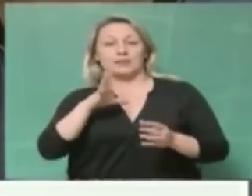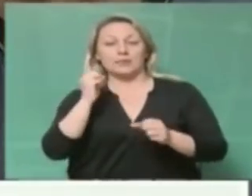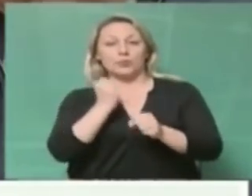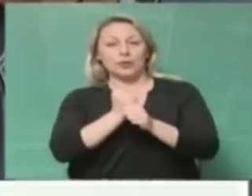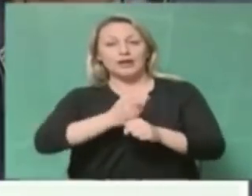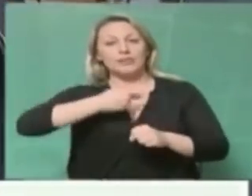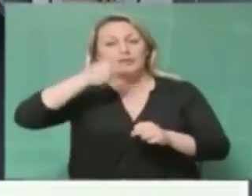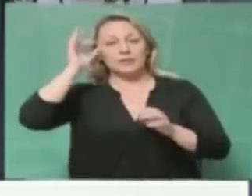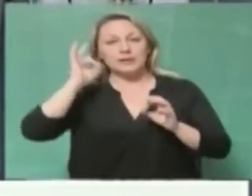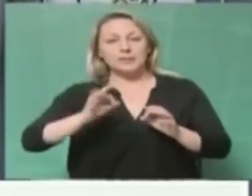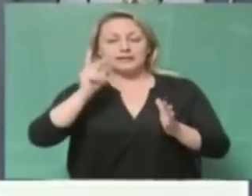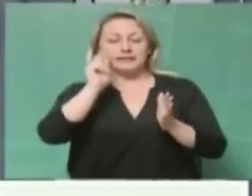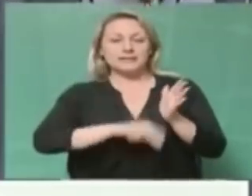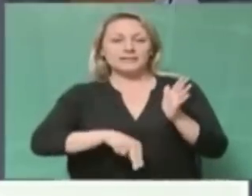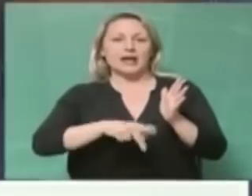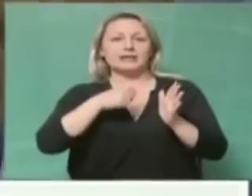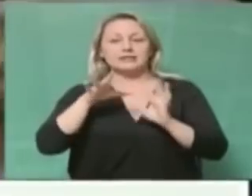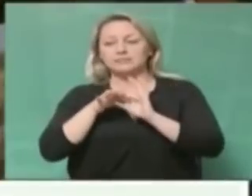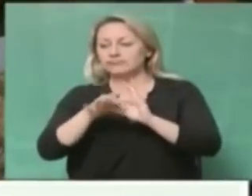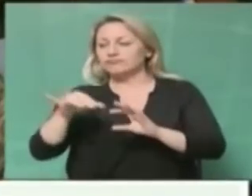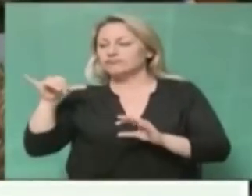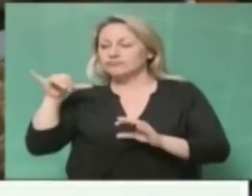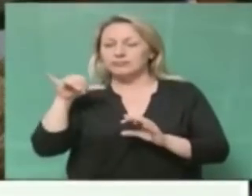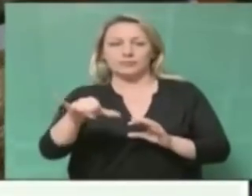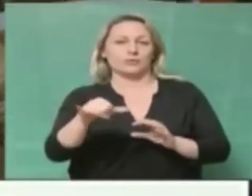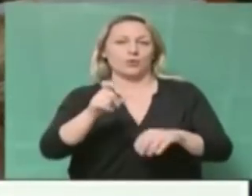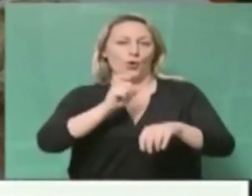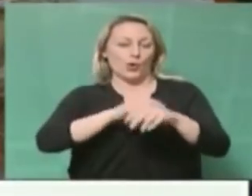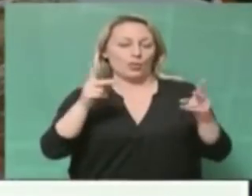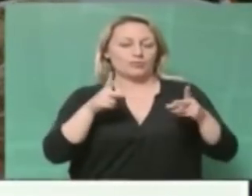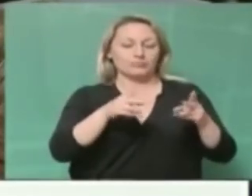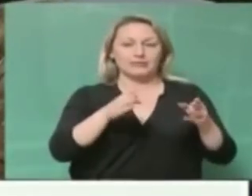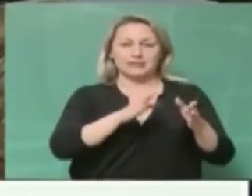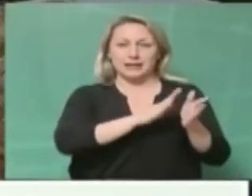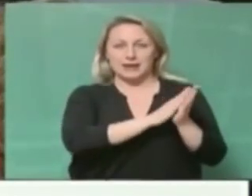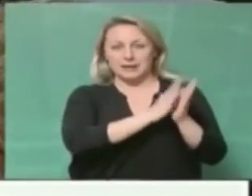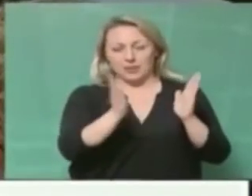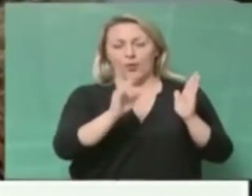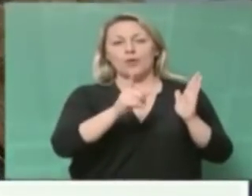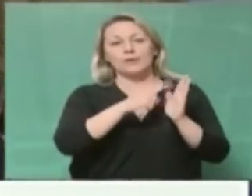δικαιώματα και με συμβάσεις ας πούμε αορίστου στις υπηρεσίες του Δήμου Θεσσαλονίκης.